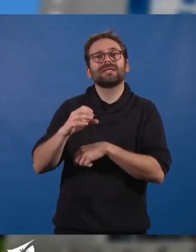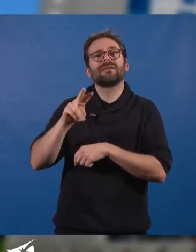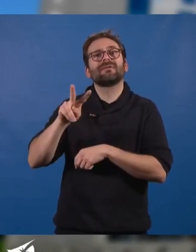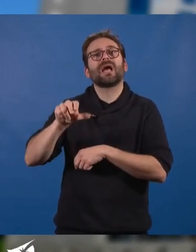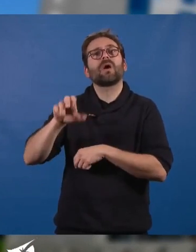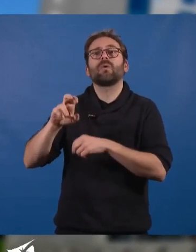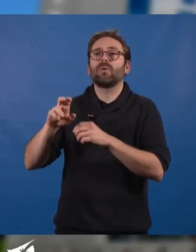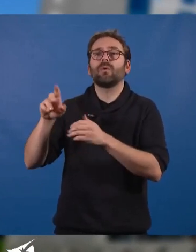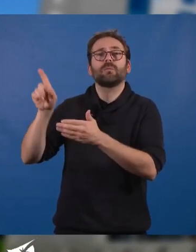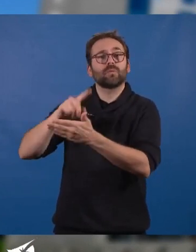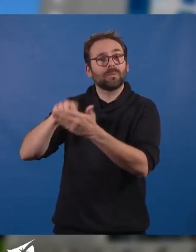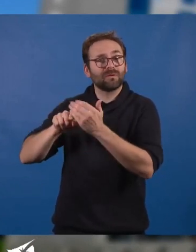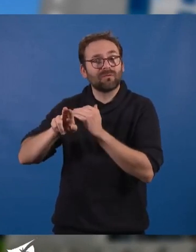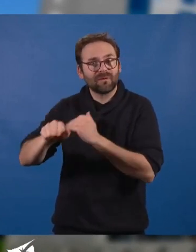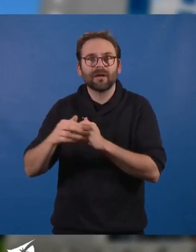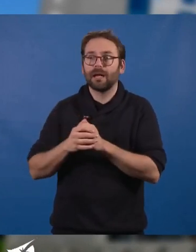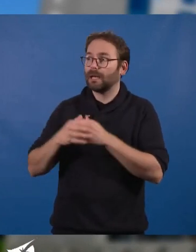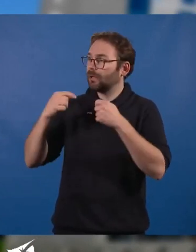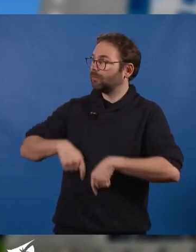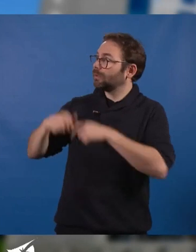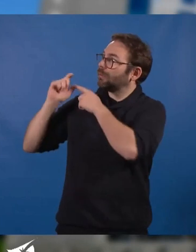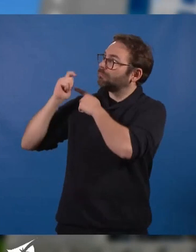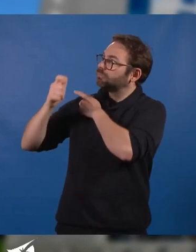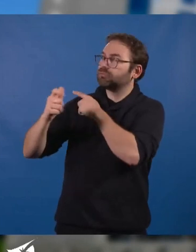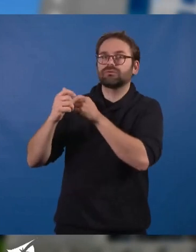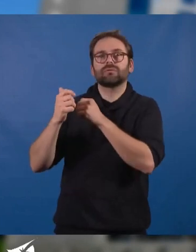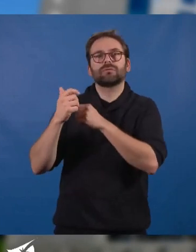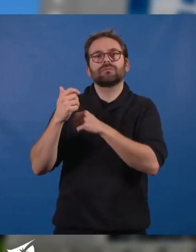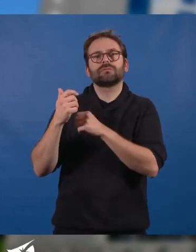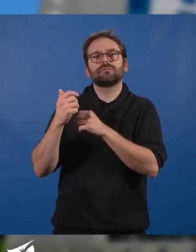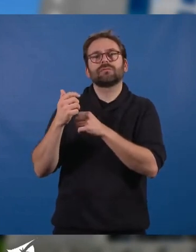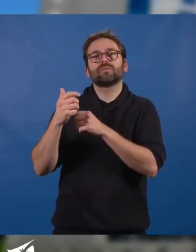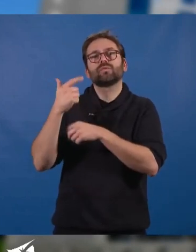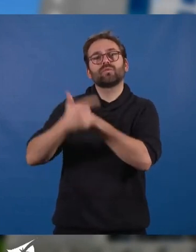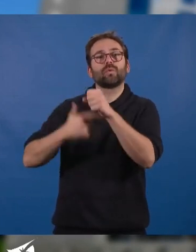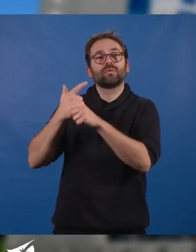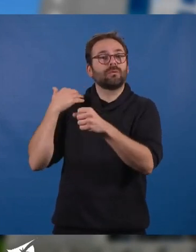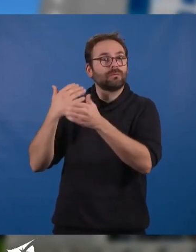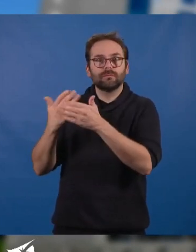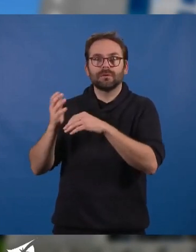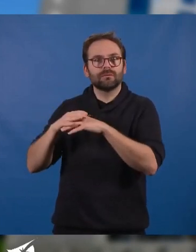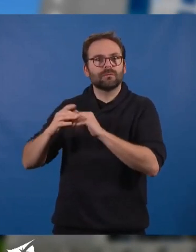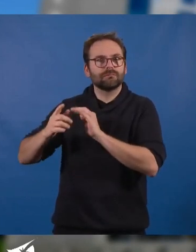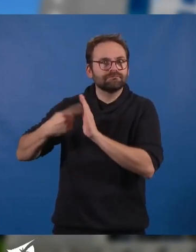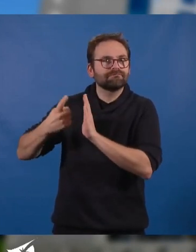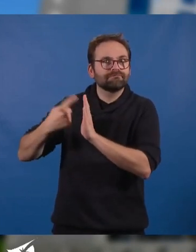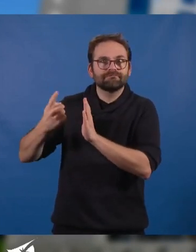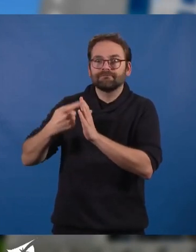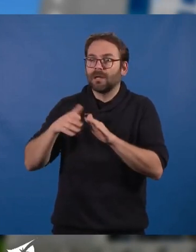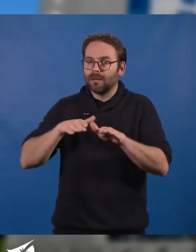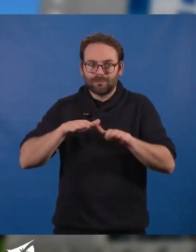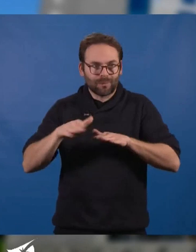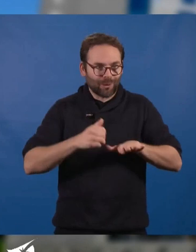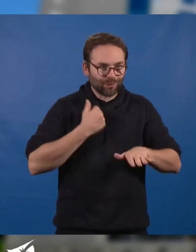les gouvernements qui se sont succédés ces deux dernières années n'ont eu de cesse de réduire nos marges de